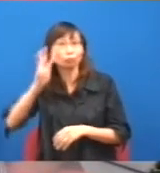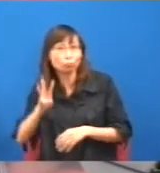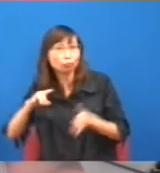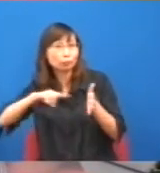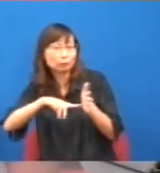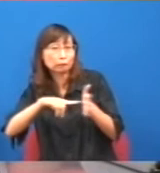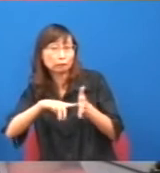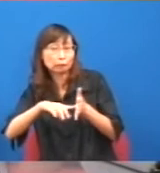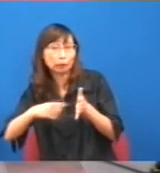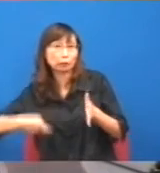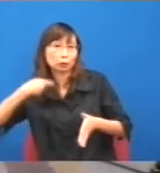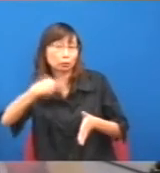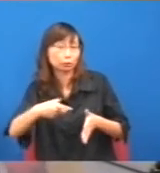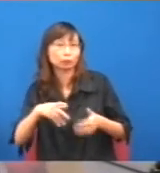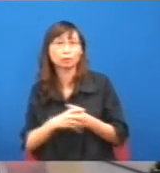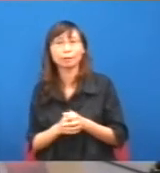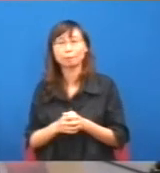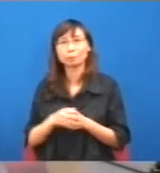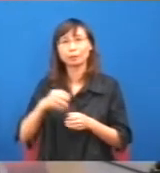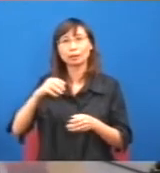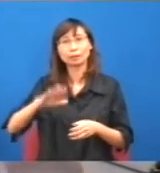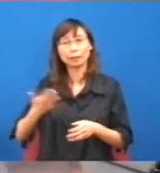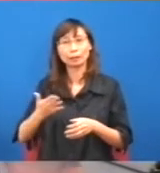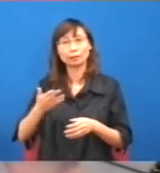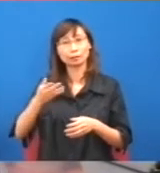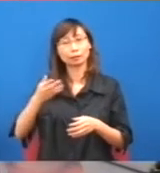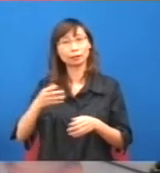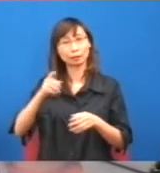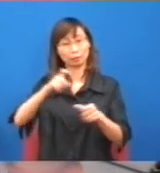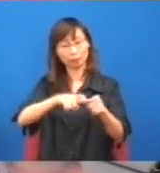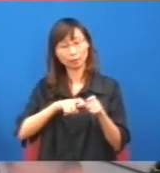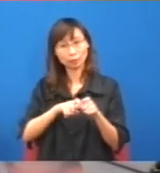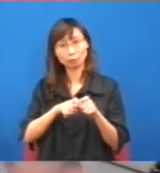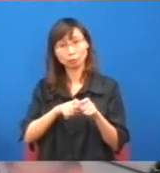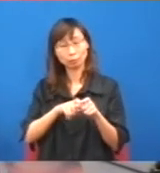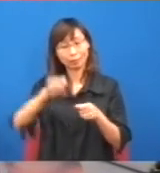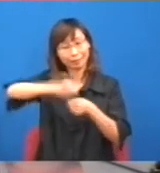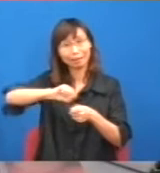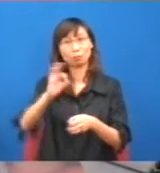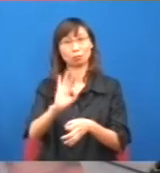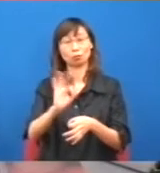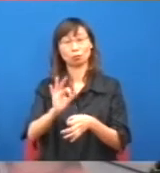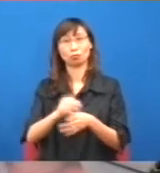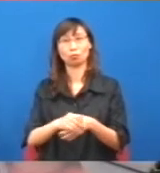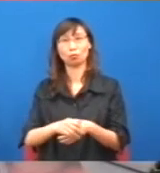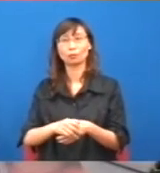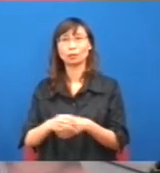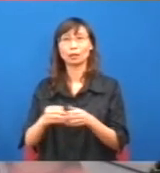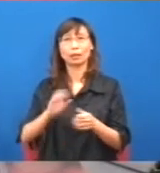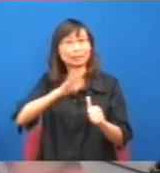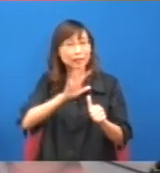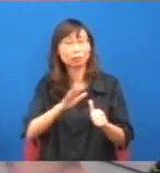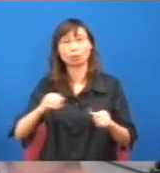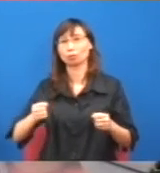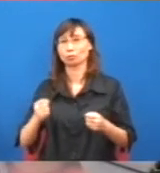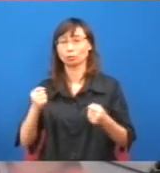對於你的可支配的收入,那個遞減是更加勁的,譬如你218元一日,如果加價是10元,你就